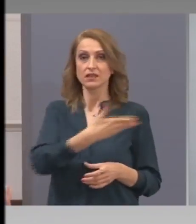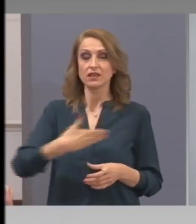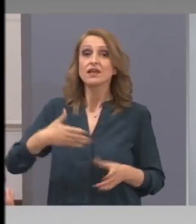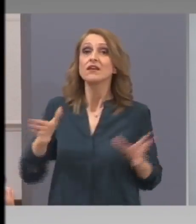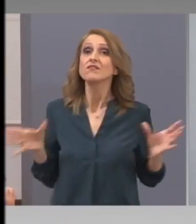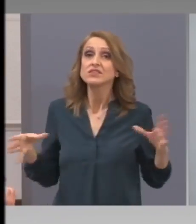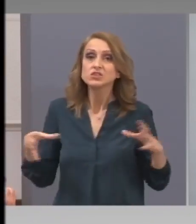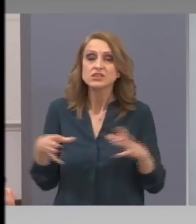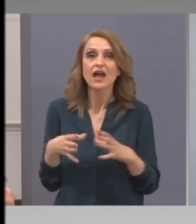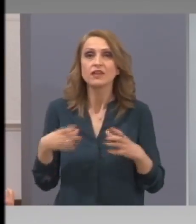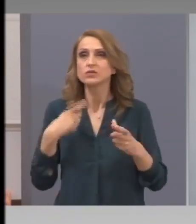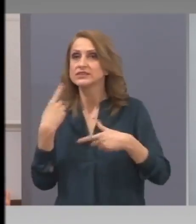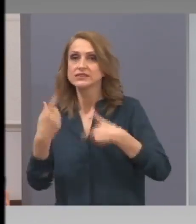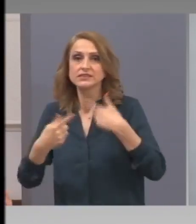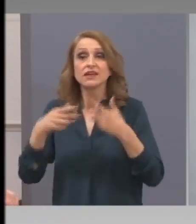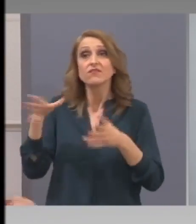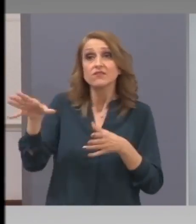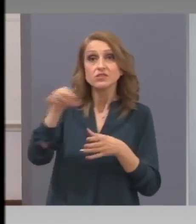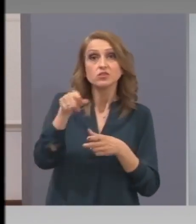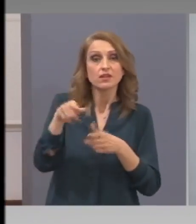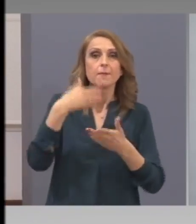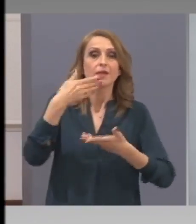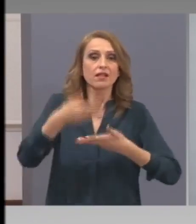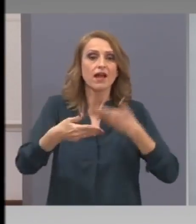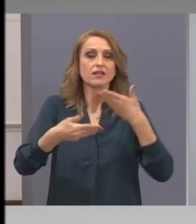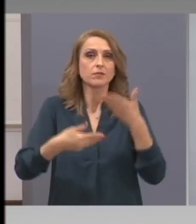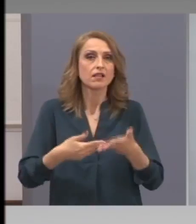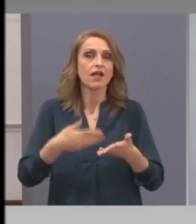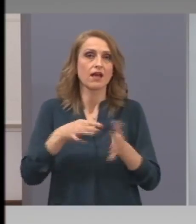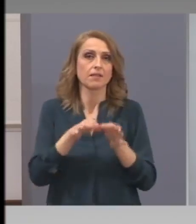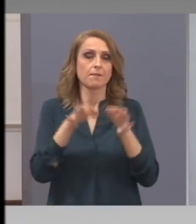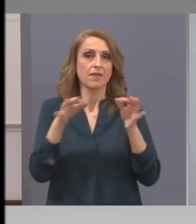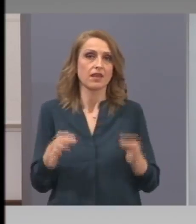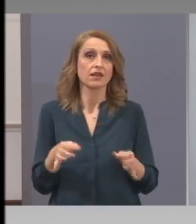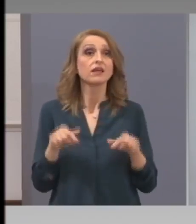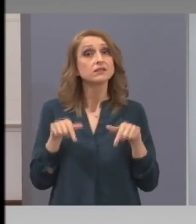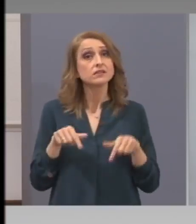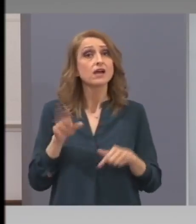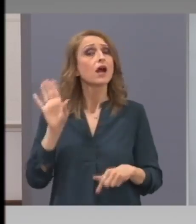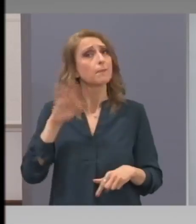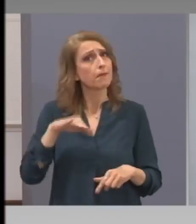Всички те мерки и те ги гледат. Ще чуваме сега и други мнения.